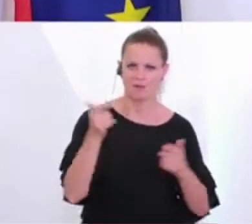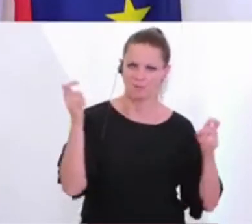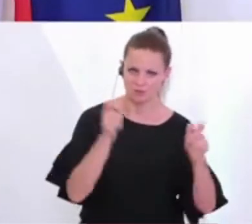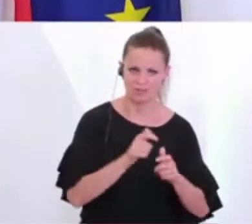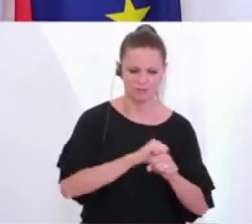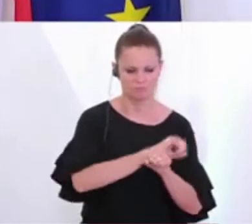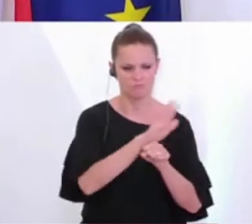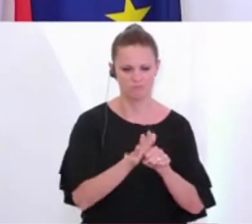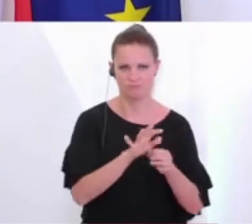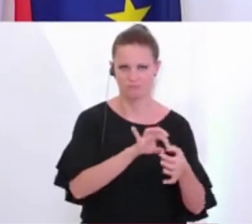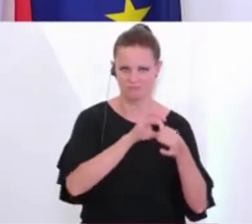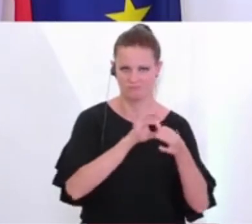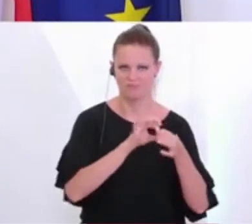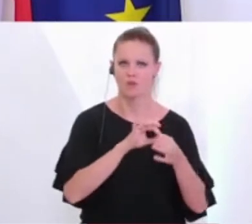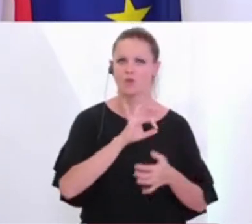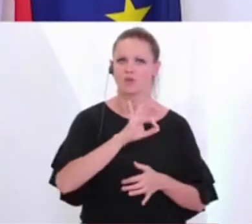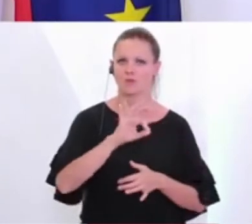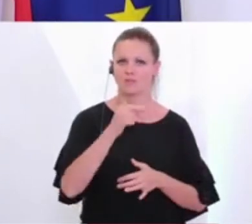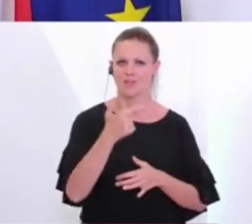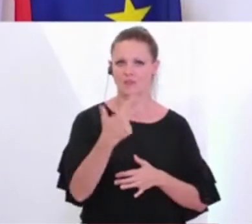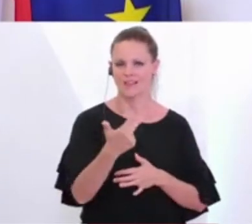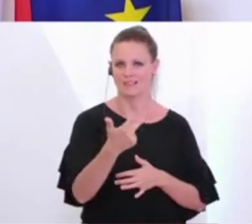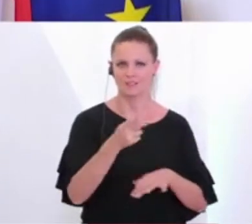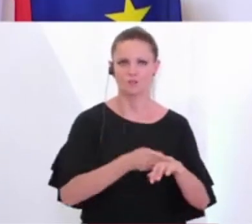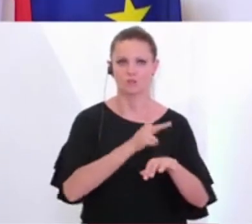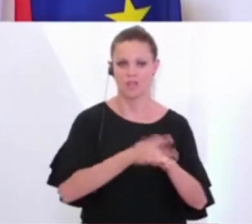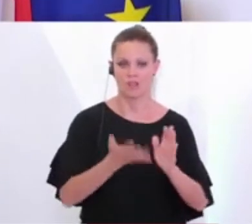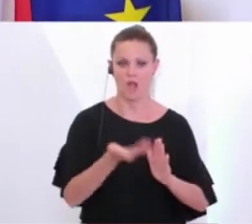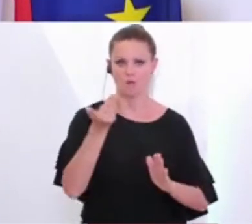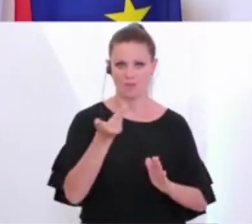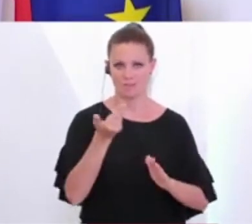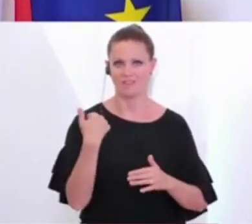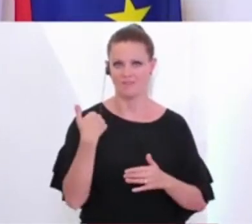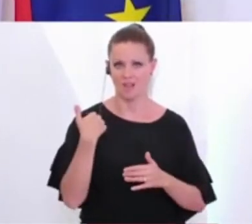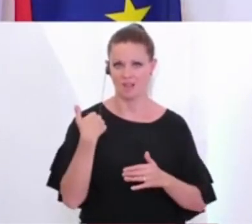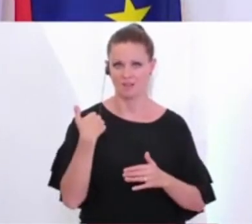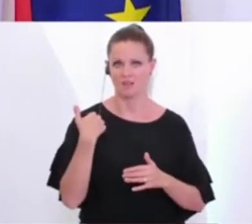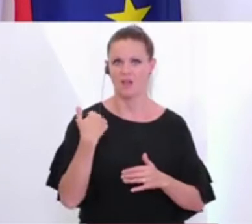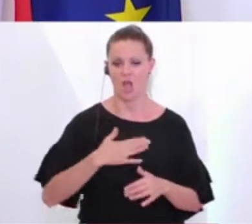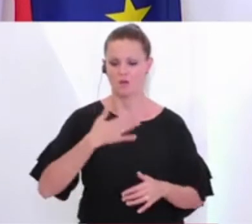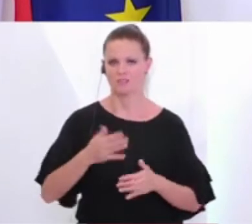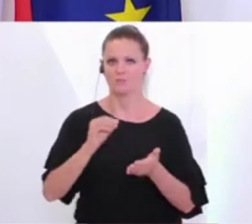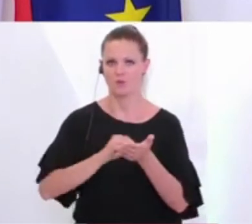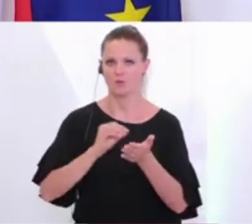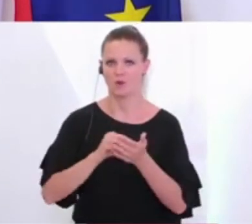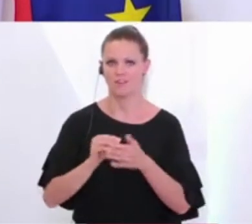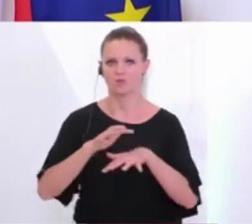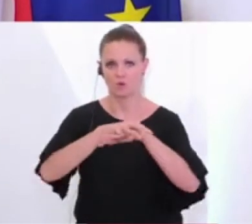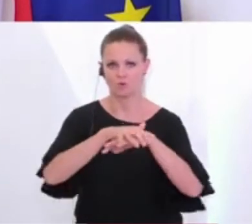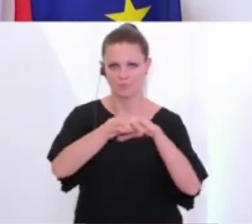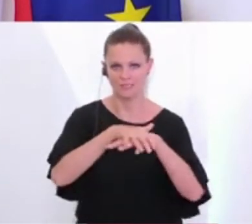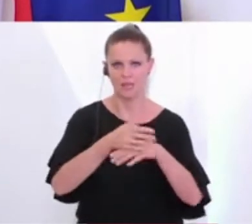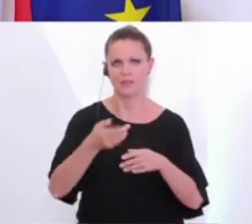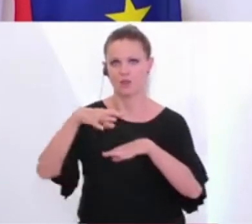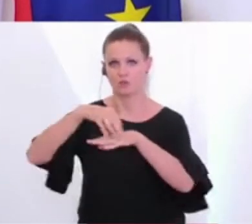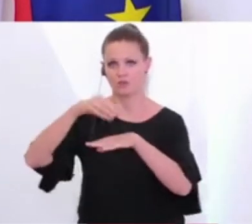Begrenzungen einer Grenze für 32 europäische Staaten aufheben. Weiterhin ausgenommen sind davon Großbritannien,